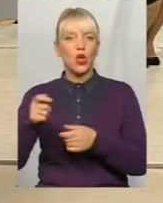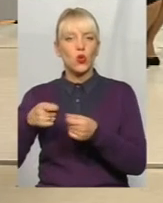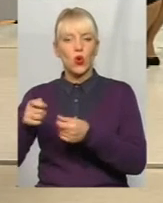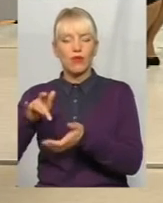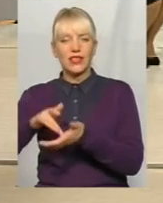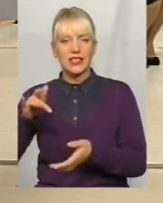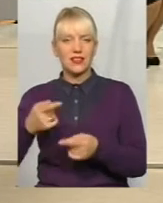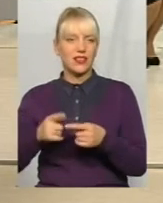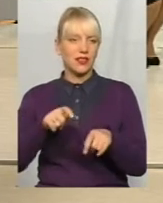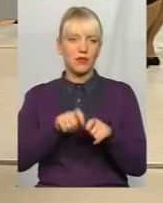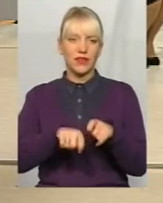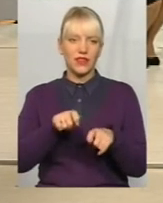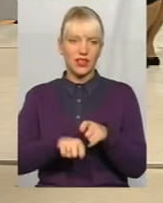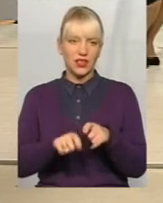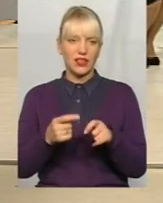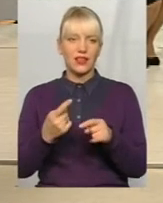перевірки це